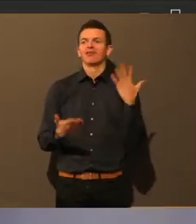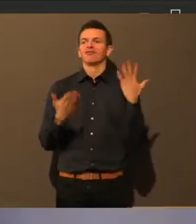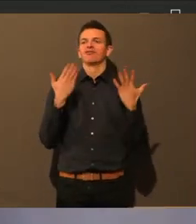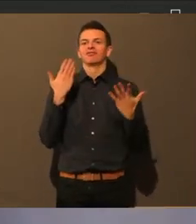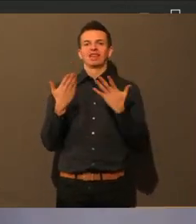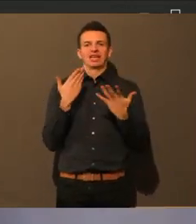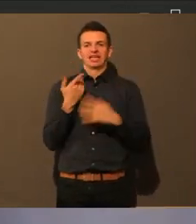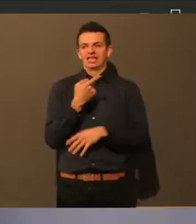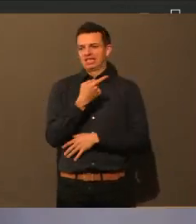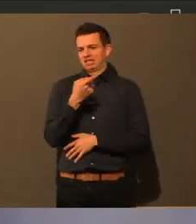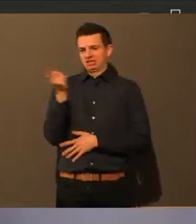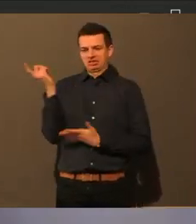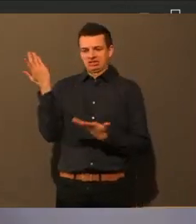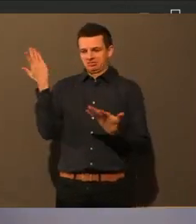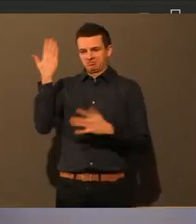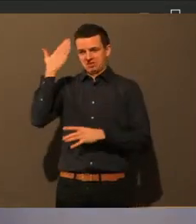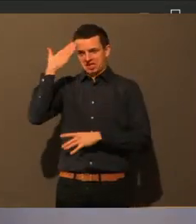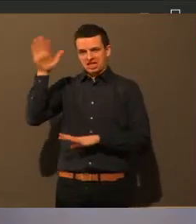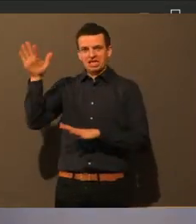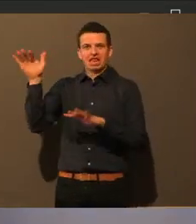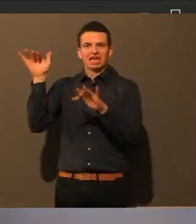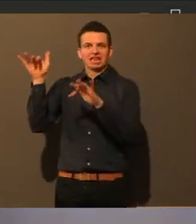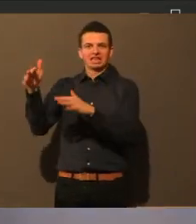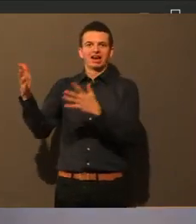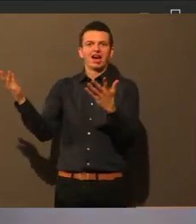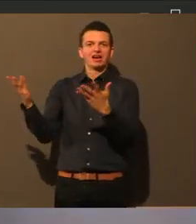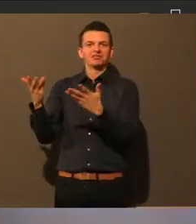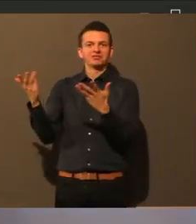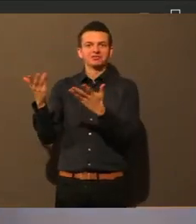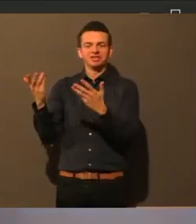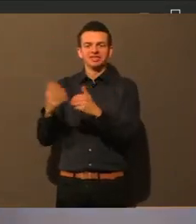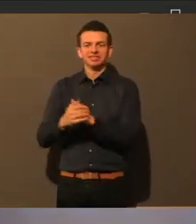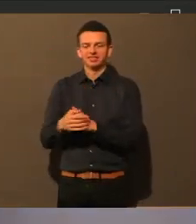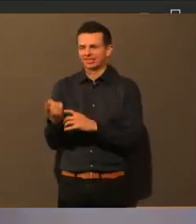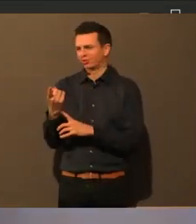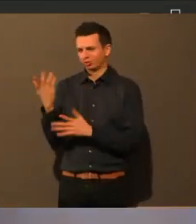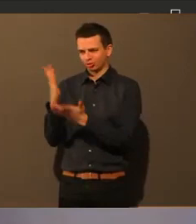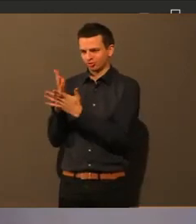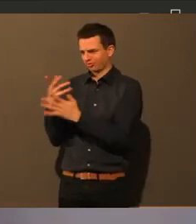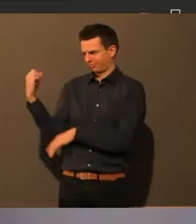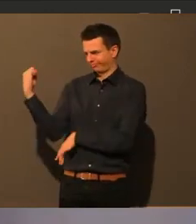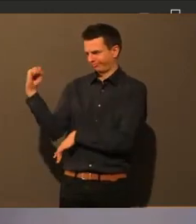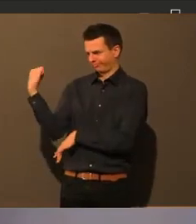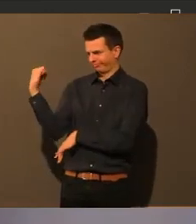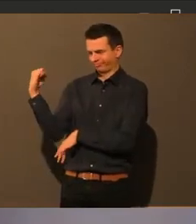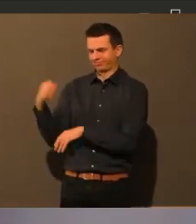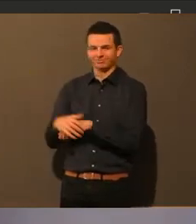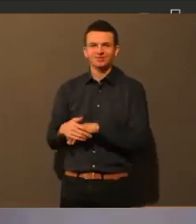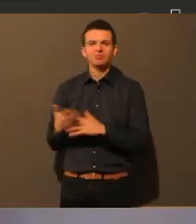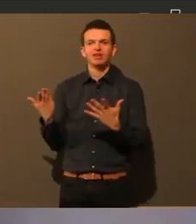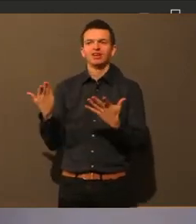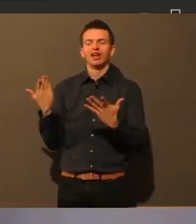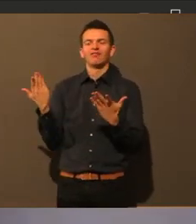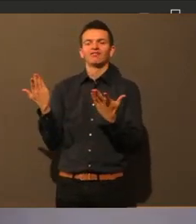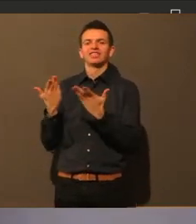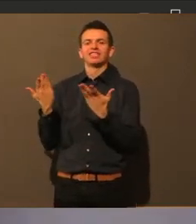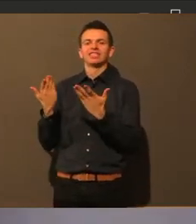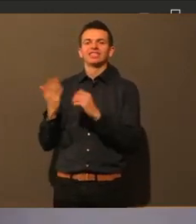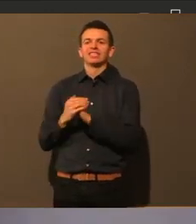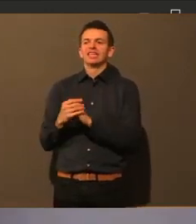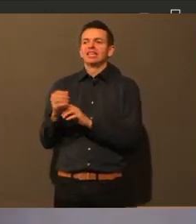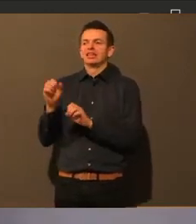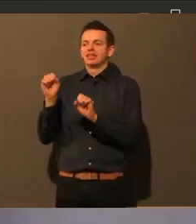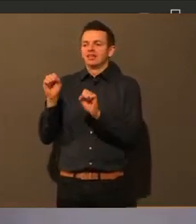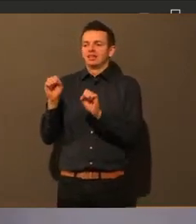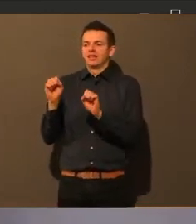Talent und kann. Der Hans schüttelt den Kopf. Vielleicht gibt es eine Möglichkeit, jemanden dazu zu bringen, einen